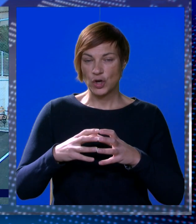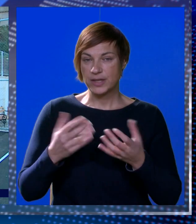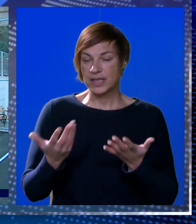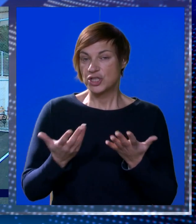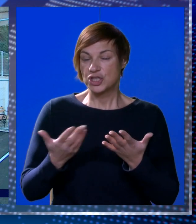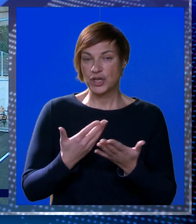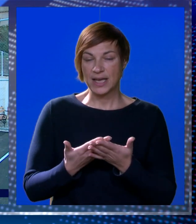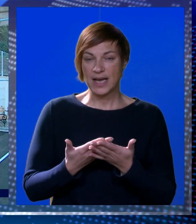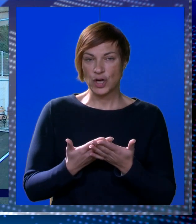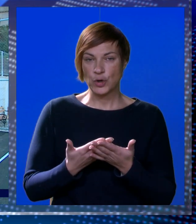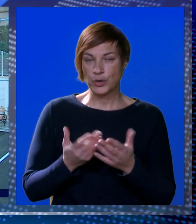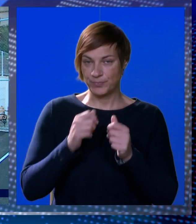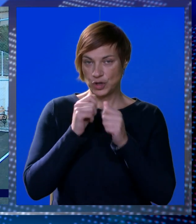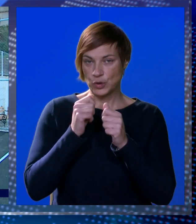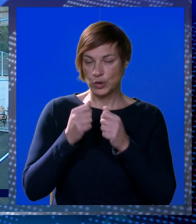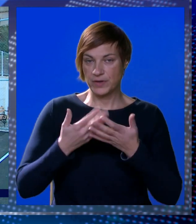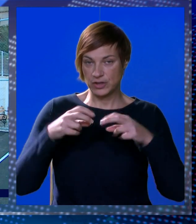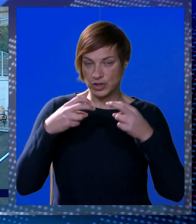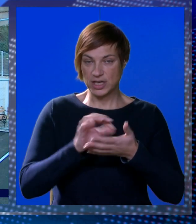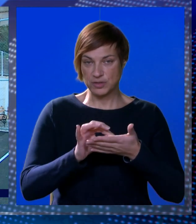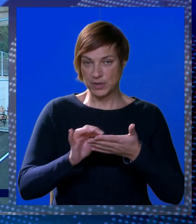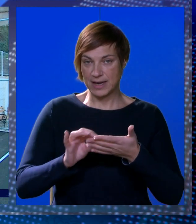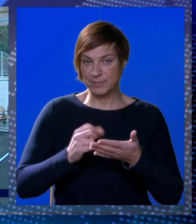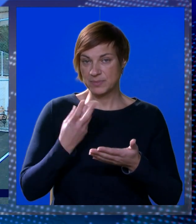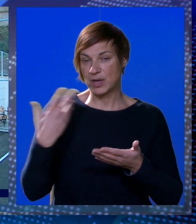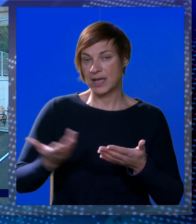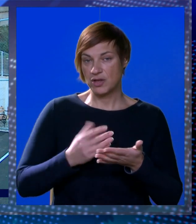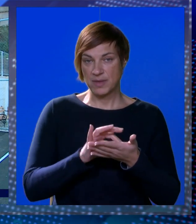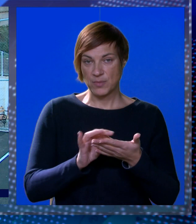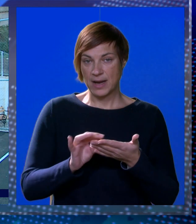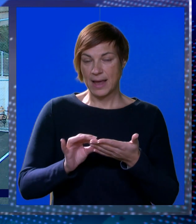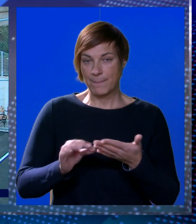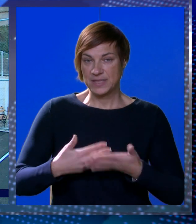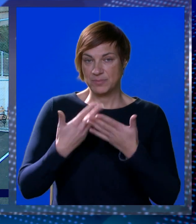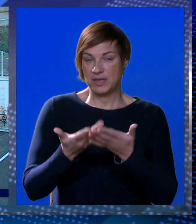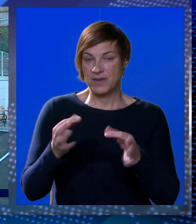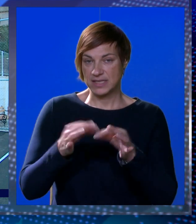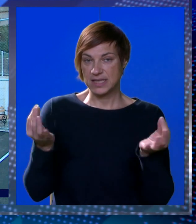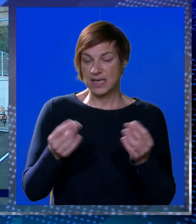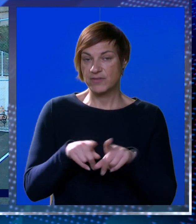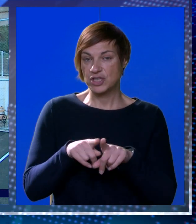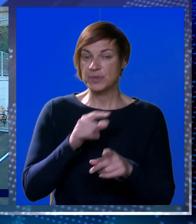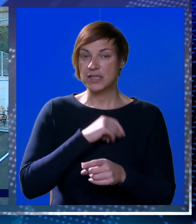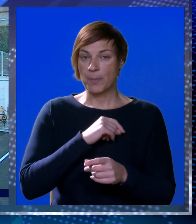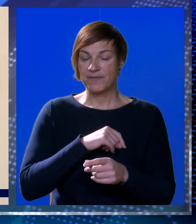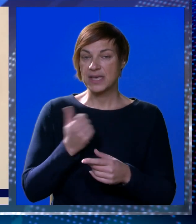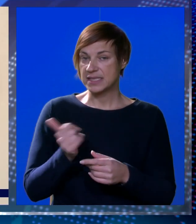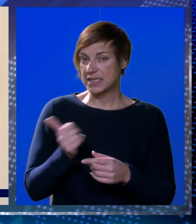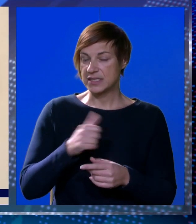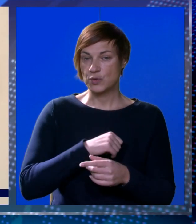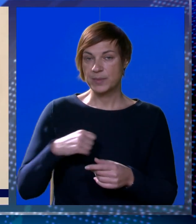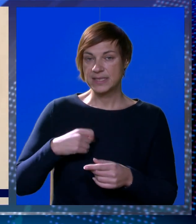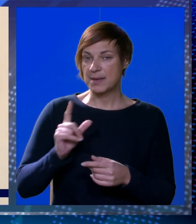o tome što je, kako i na koji način dogovoreno. To tražimo i napismeno, pa kad dobijemo napismeno i vas i javnost ćemo isto izvijestiti.